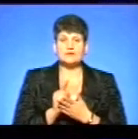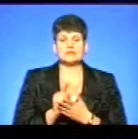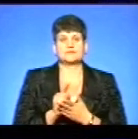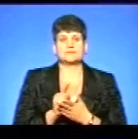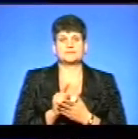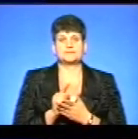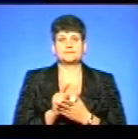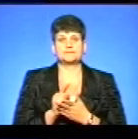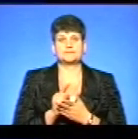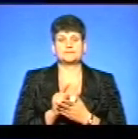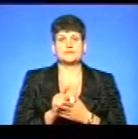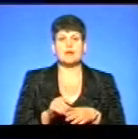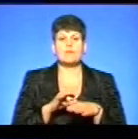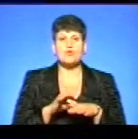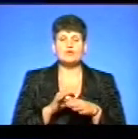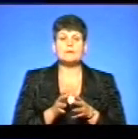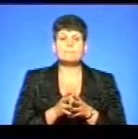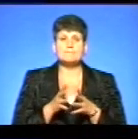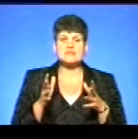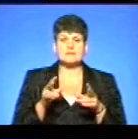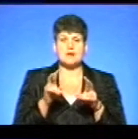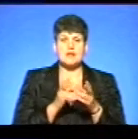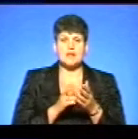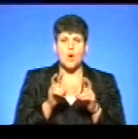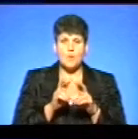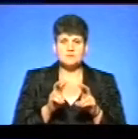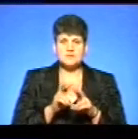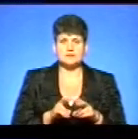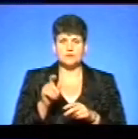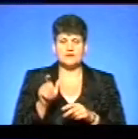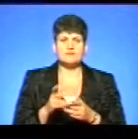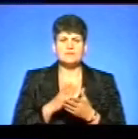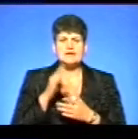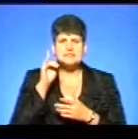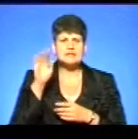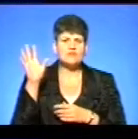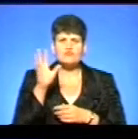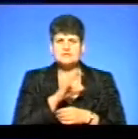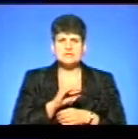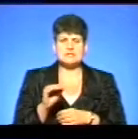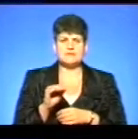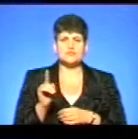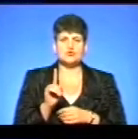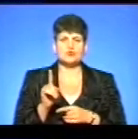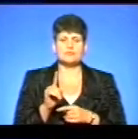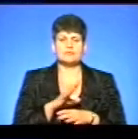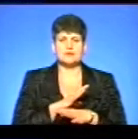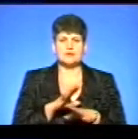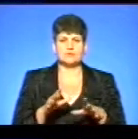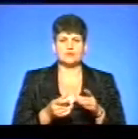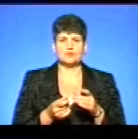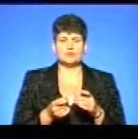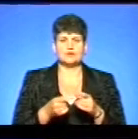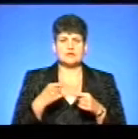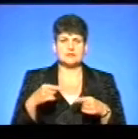проводити максимальне обстеження пацієнта. Він має знати про пацієнта все для того, щоб попередити виникнення тих чи